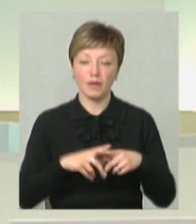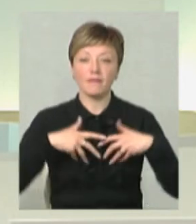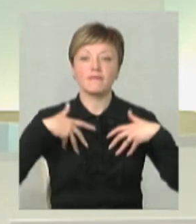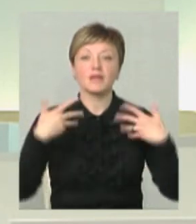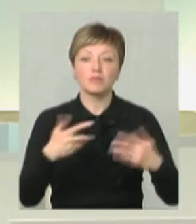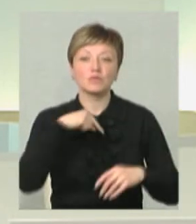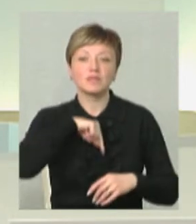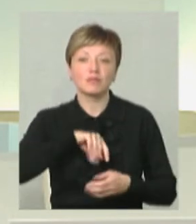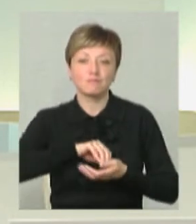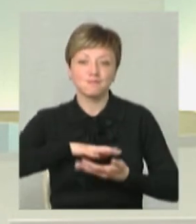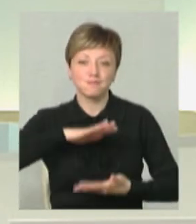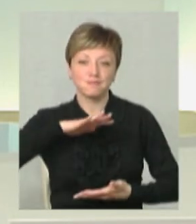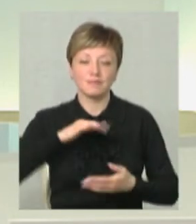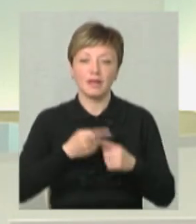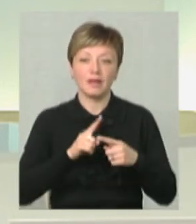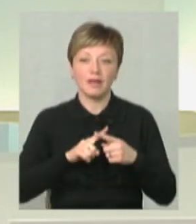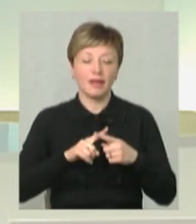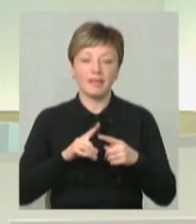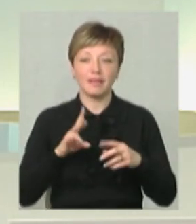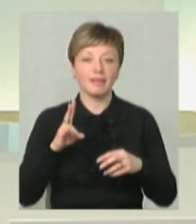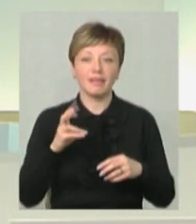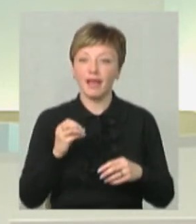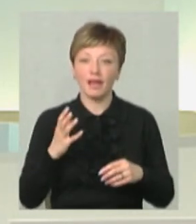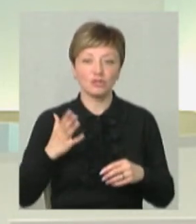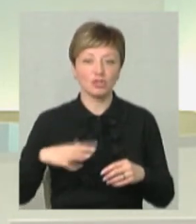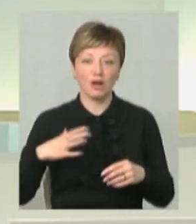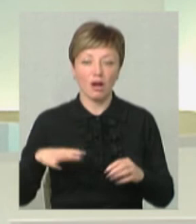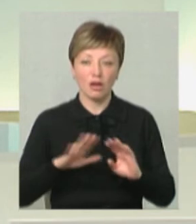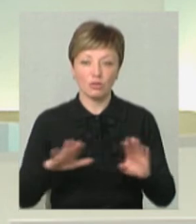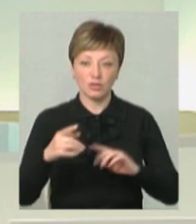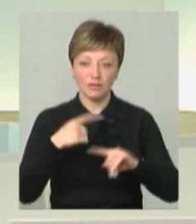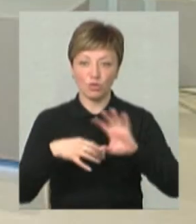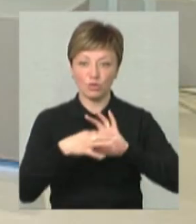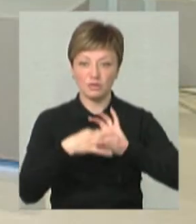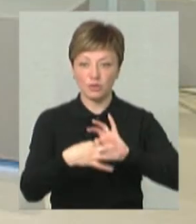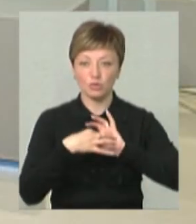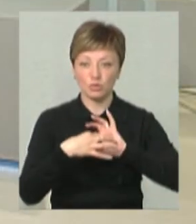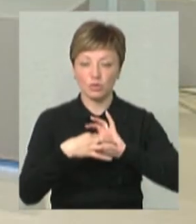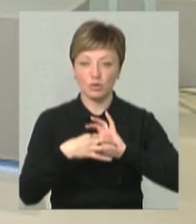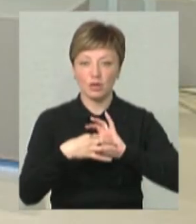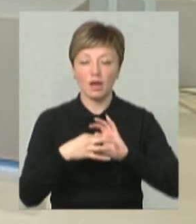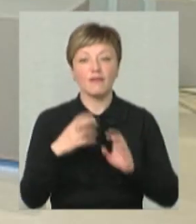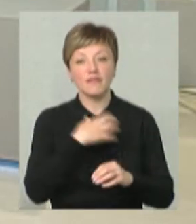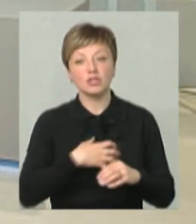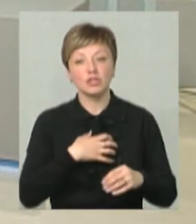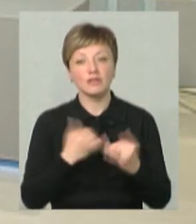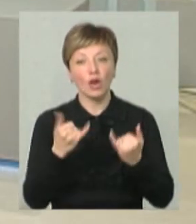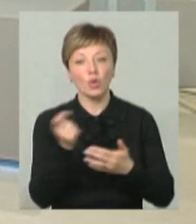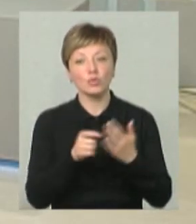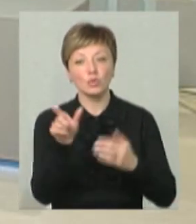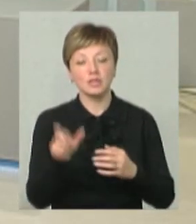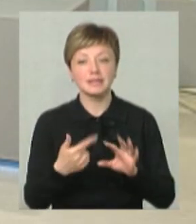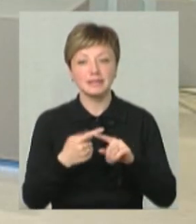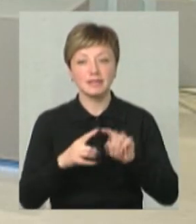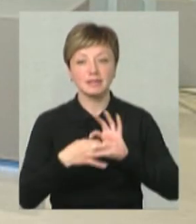всередині, не очікуючи зворотнього зв'язку. Наскільки важливий для художника оцей